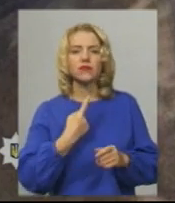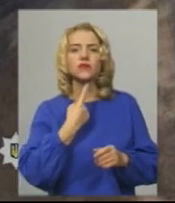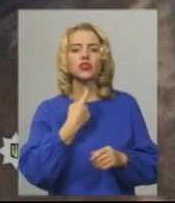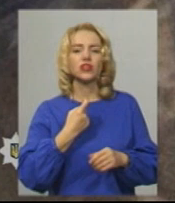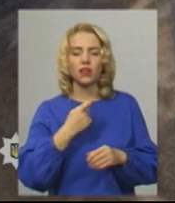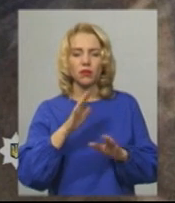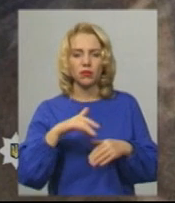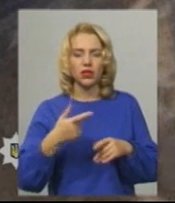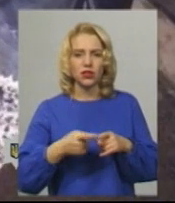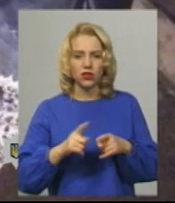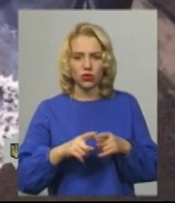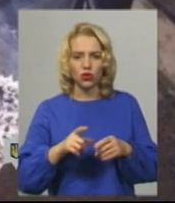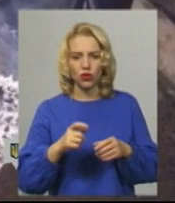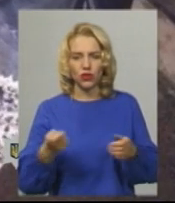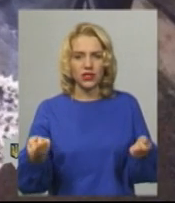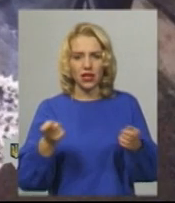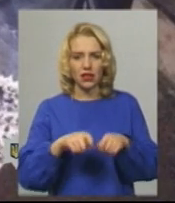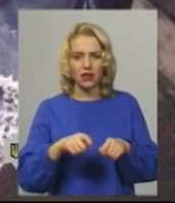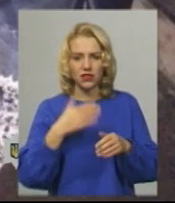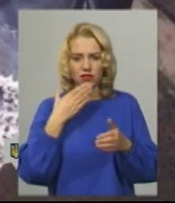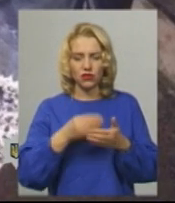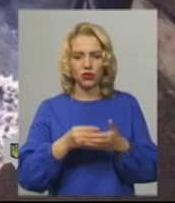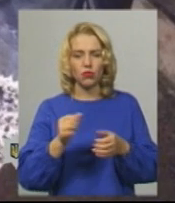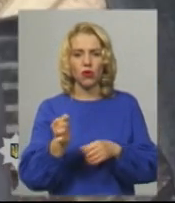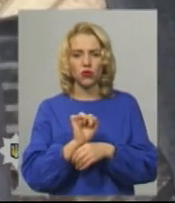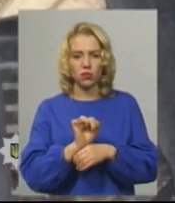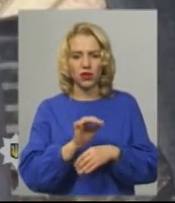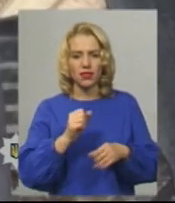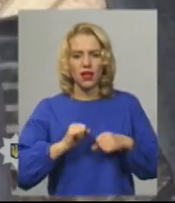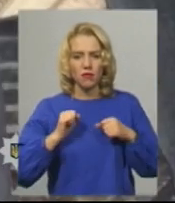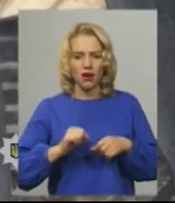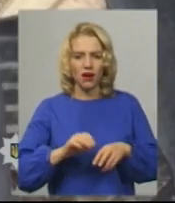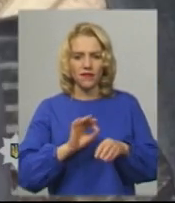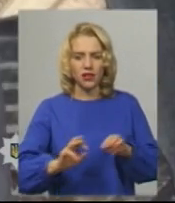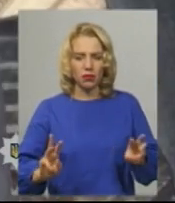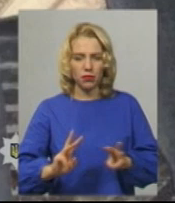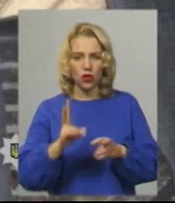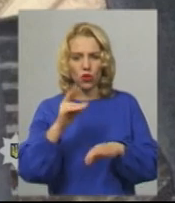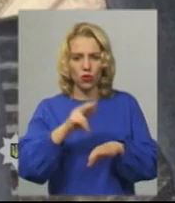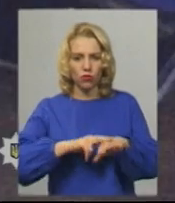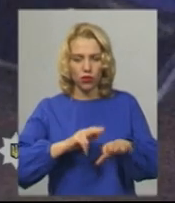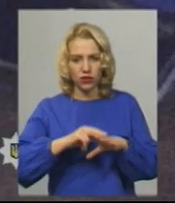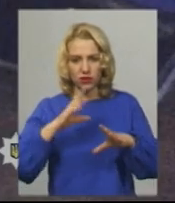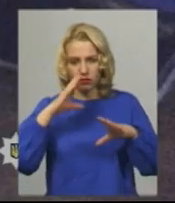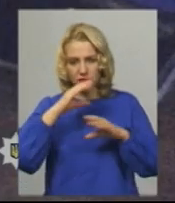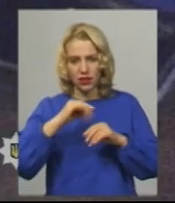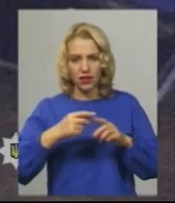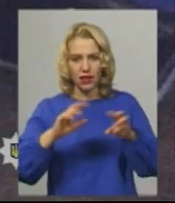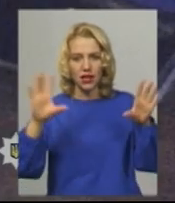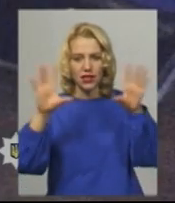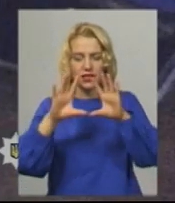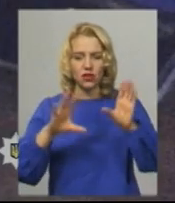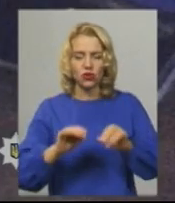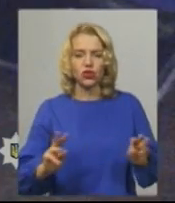забарикадувався в автомобілі і намагався його підпалити, але працівники поліції, які прибули на виклик, затушили вогонь.